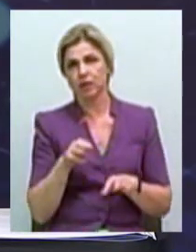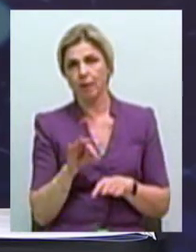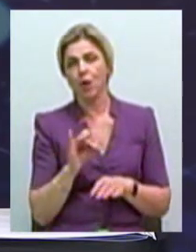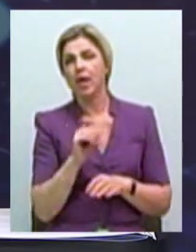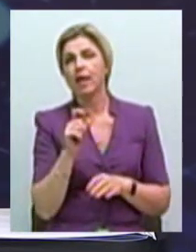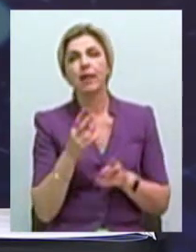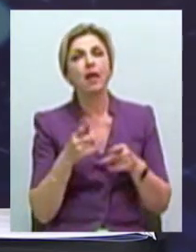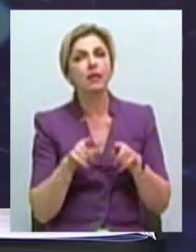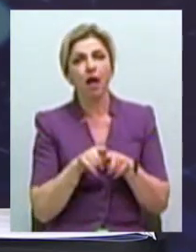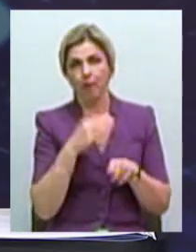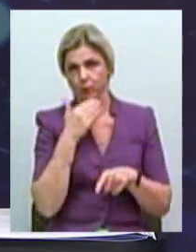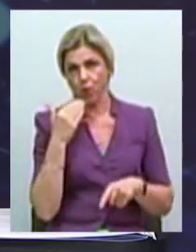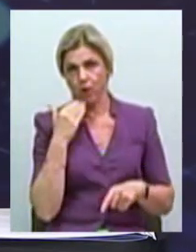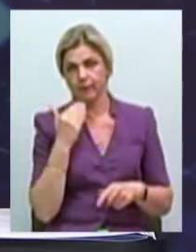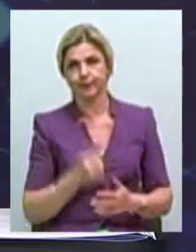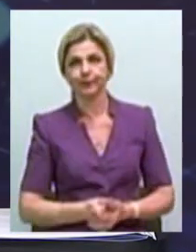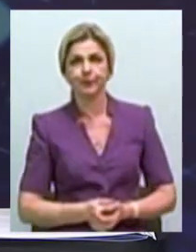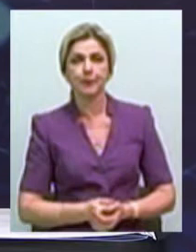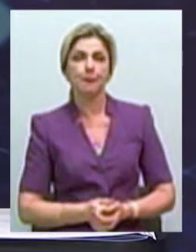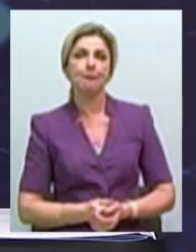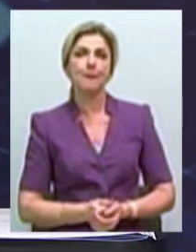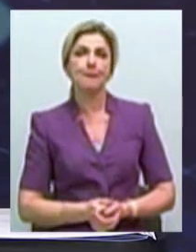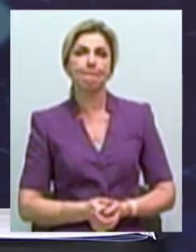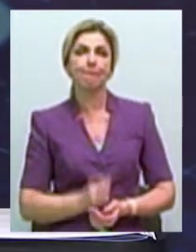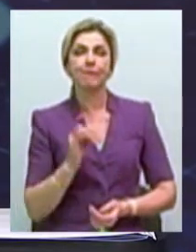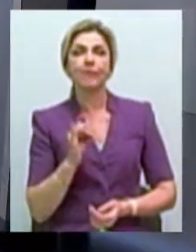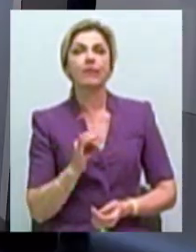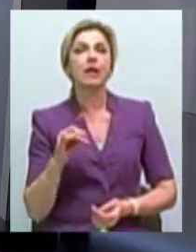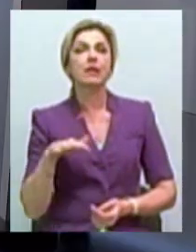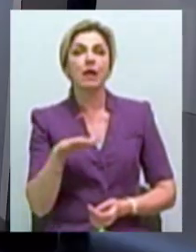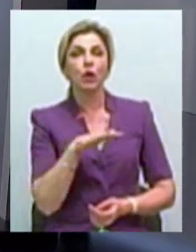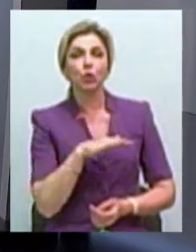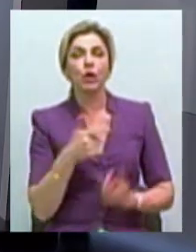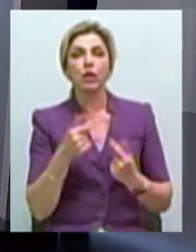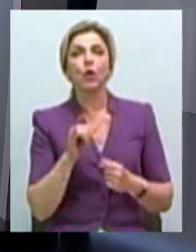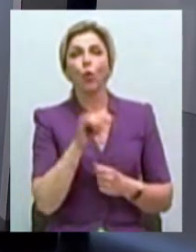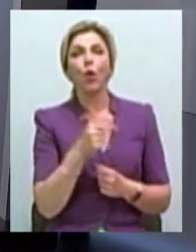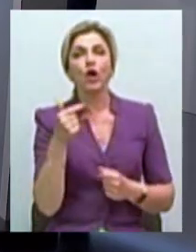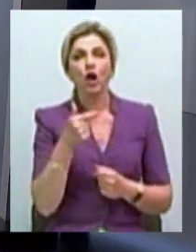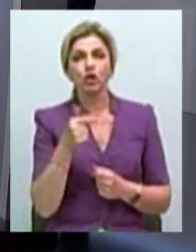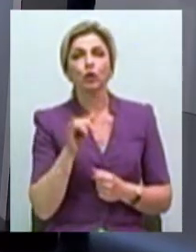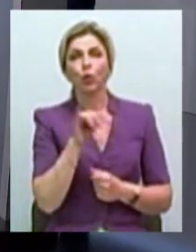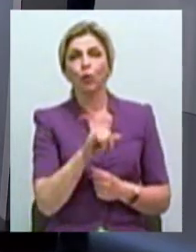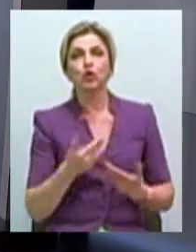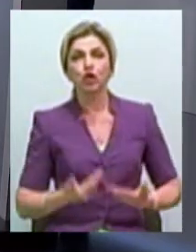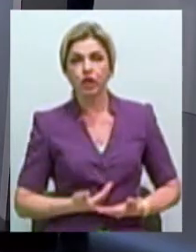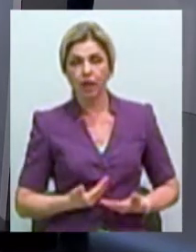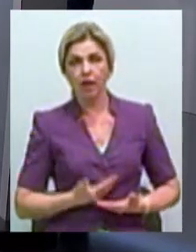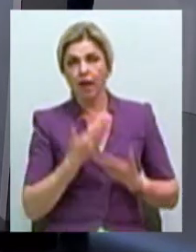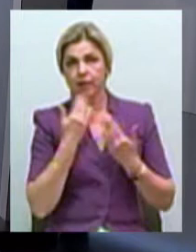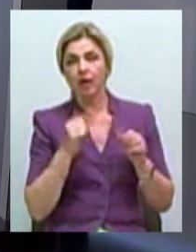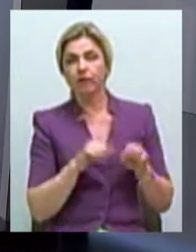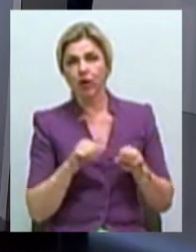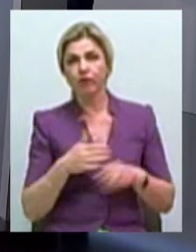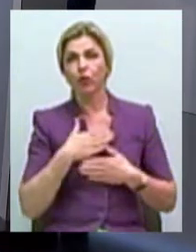не так багато. І, скажімо так, територія, де у граждан, у жителів немає можливості удовлетворити свої